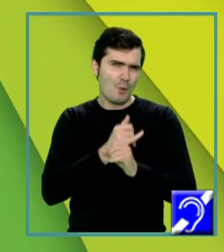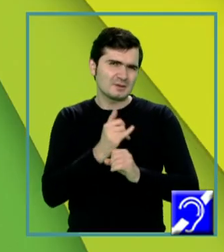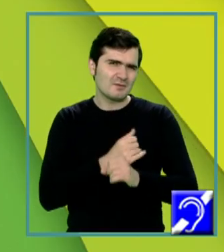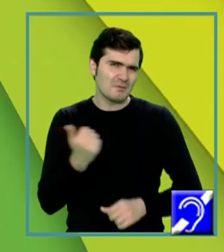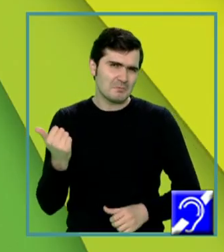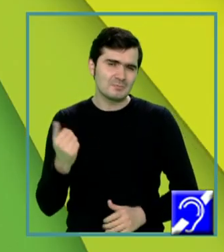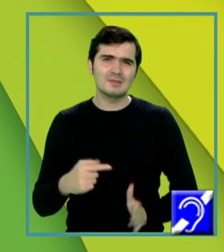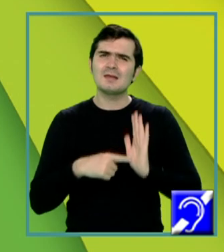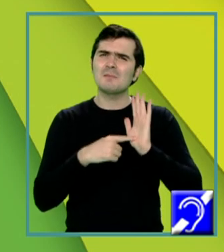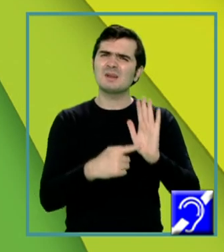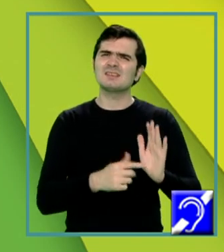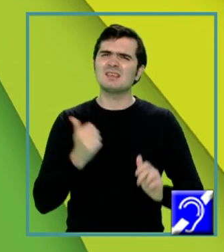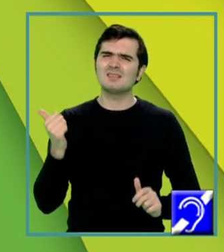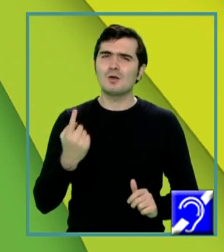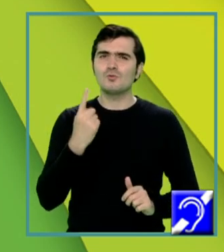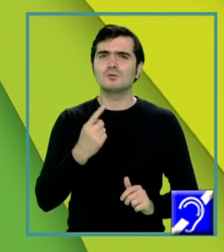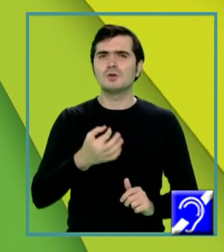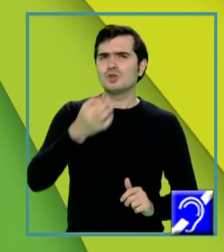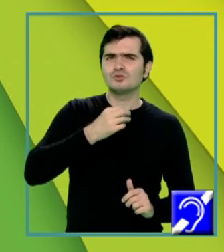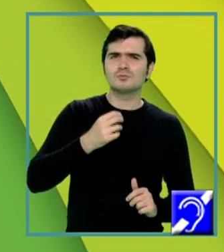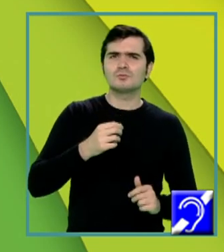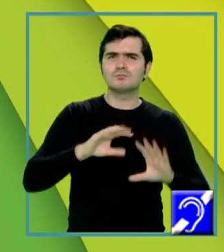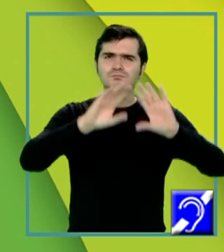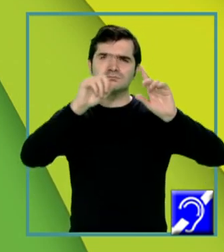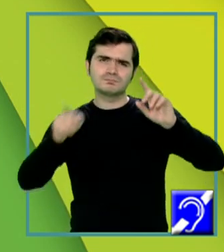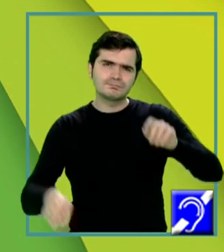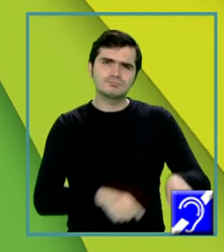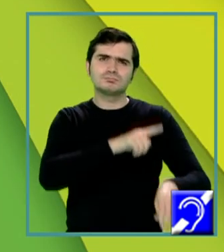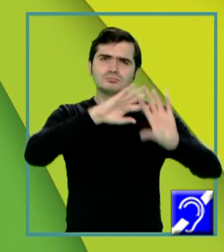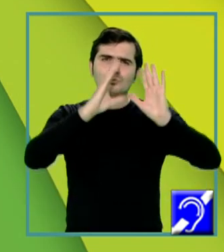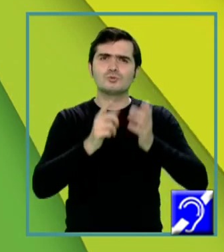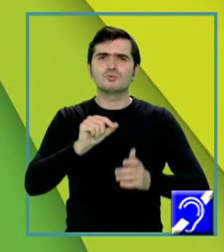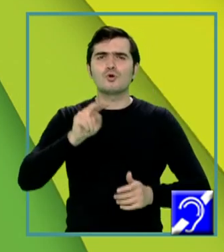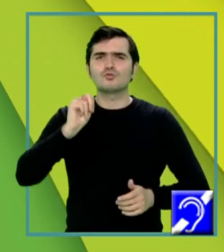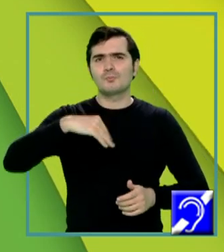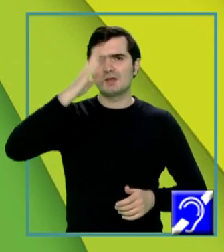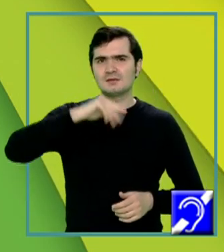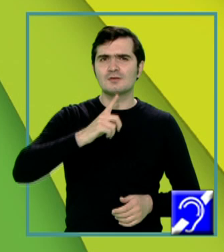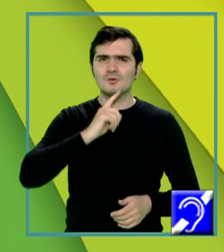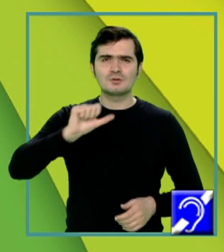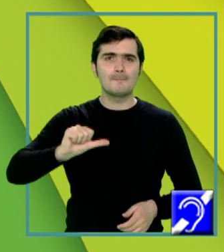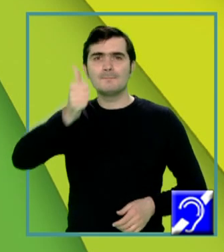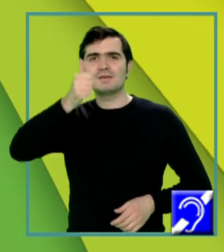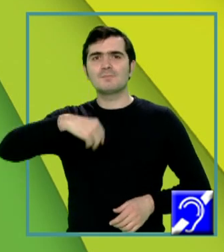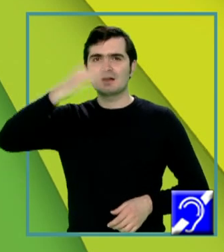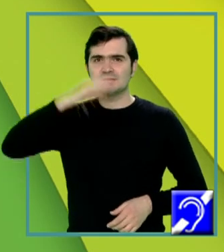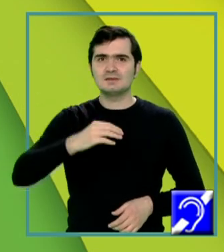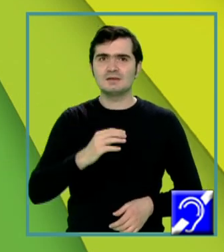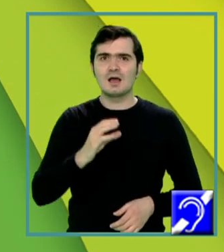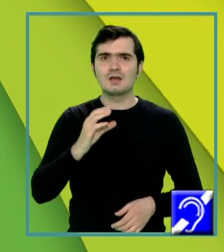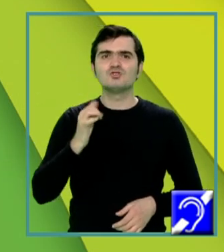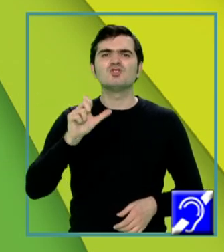reprezintă un ciclu de 28 de zile. În așa-numita prima zi a acestui ciclu, un